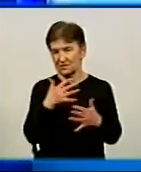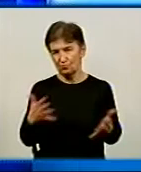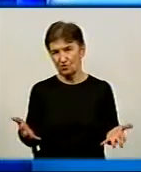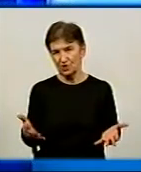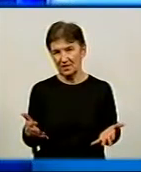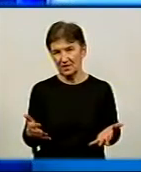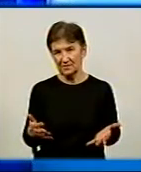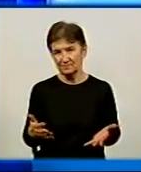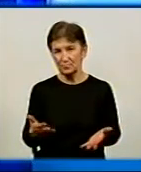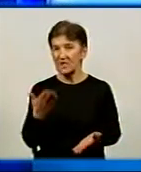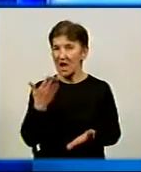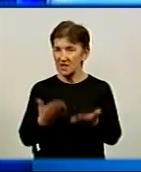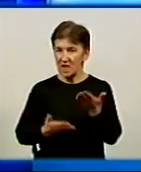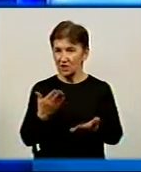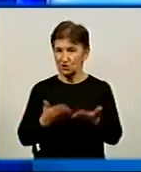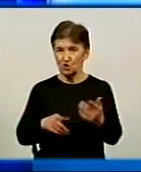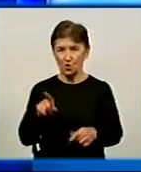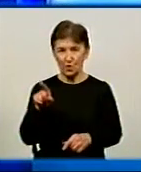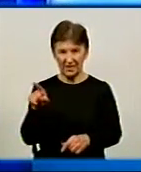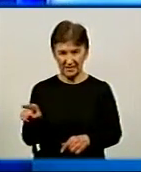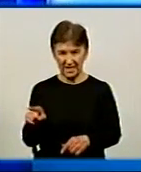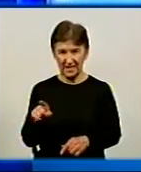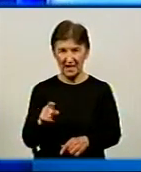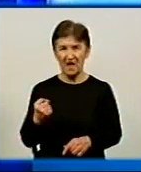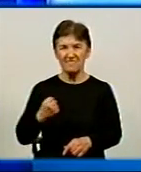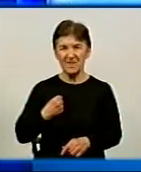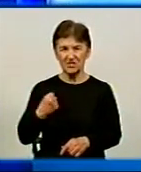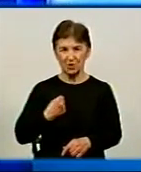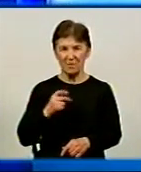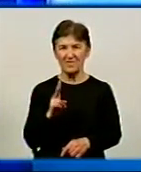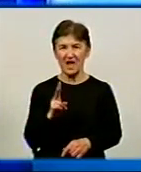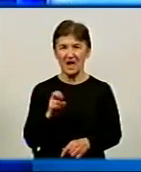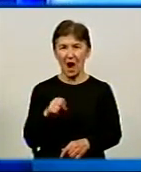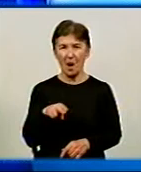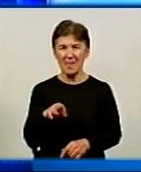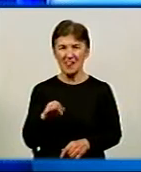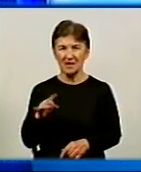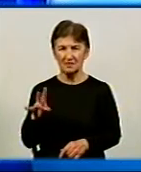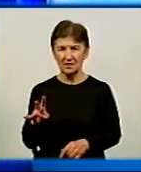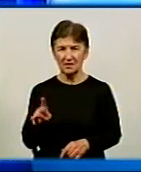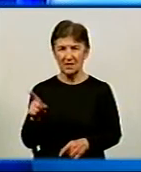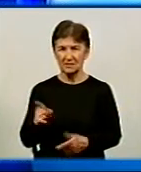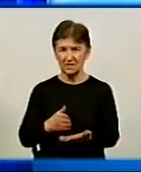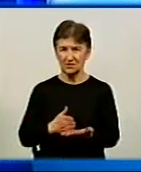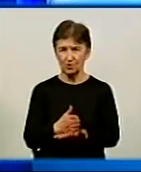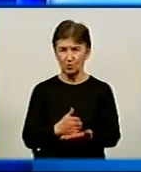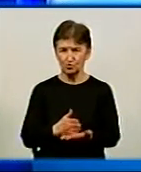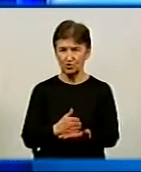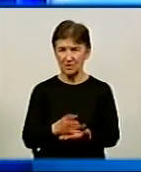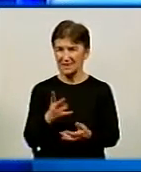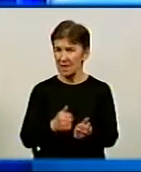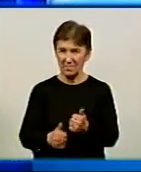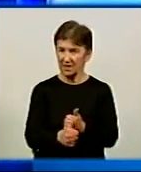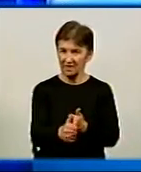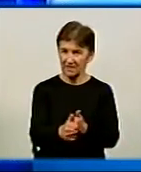це військовий капелан, якщо це капелан Збройних сил України, часто це, ймовірно, служіння на передовій? Чи це не